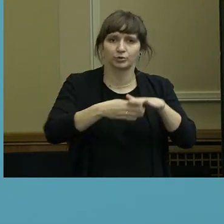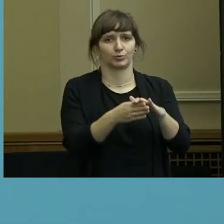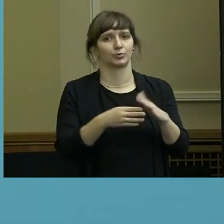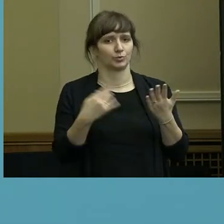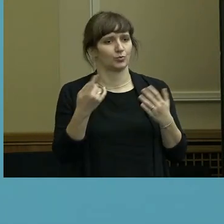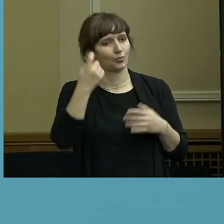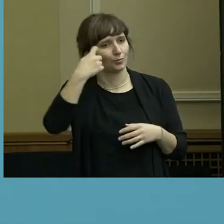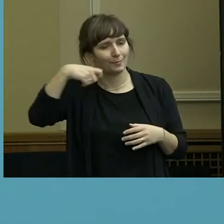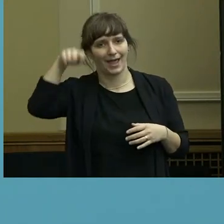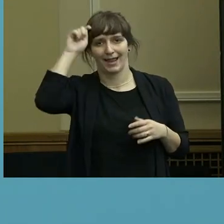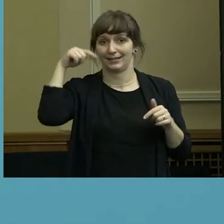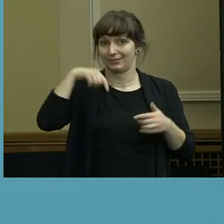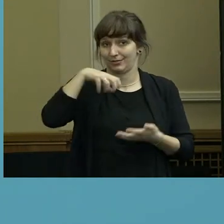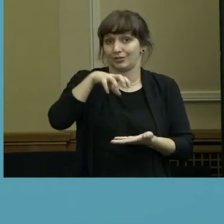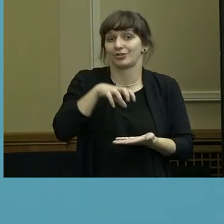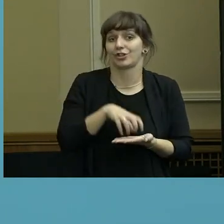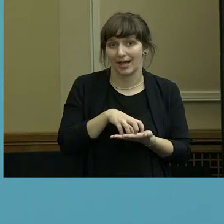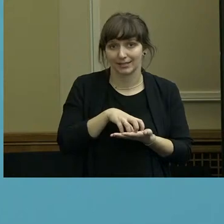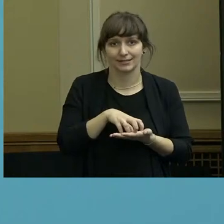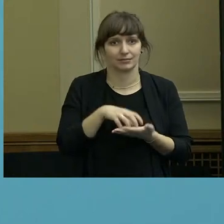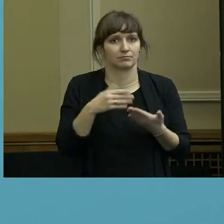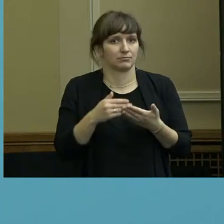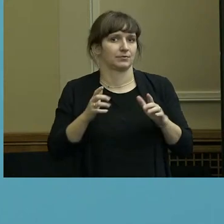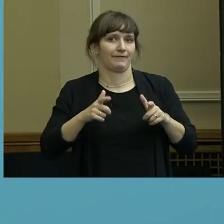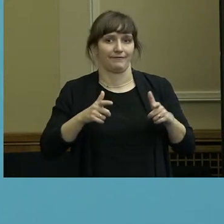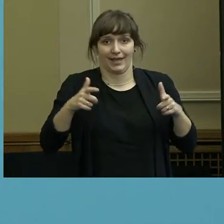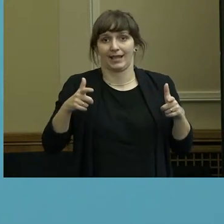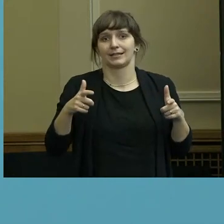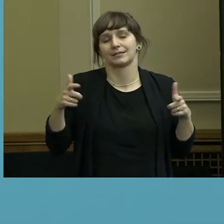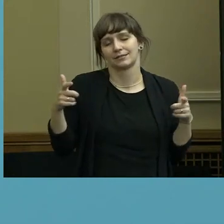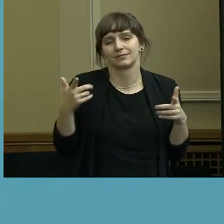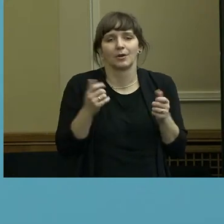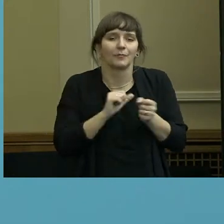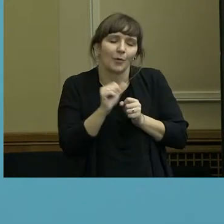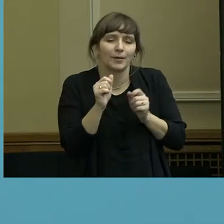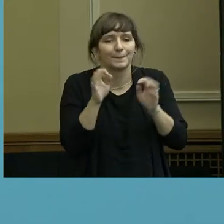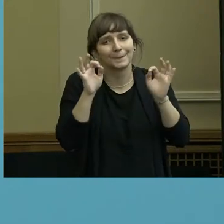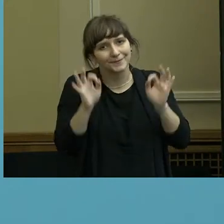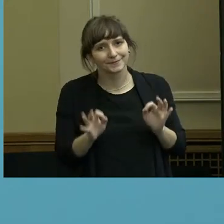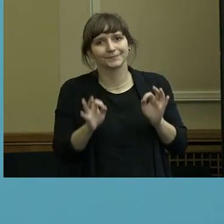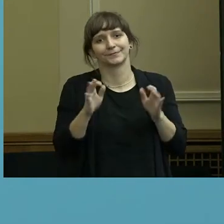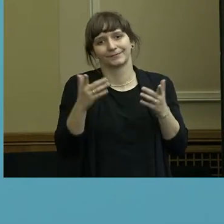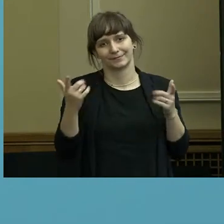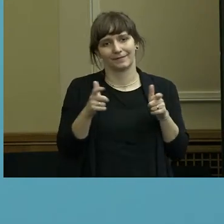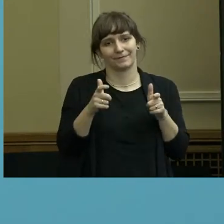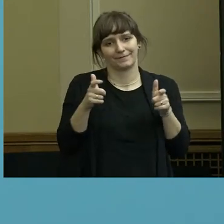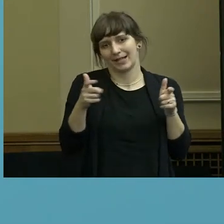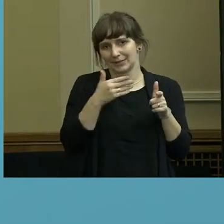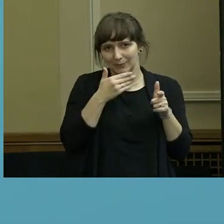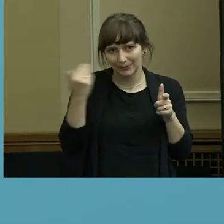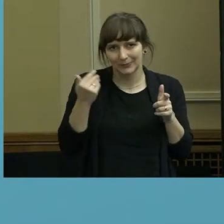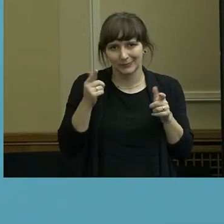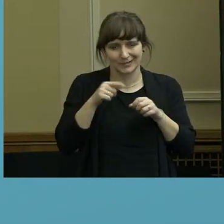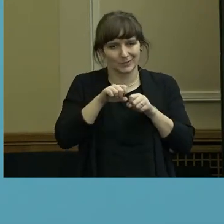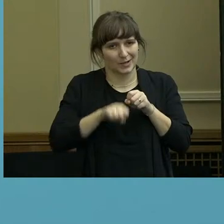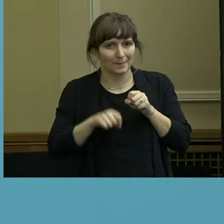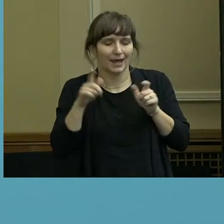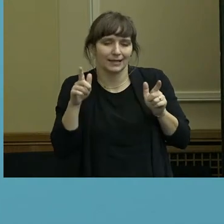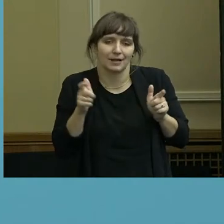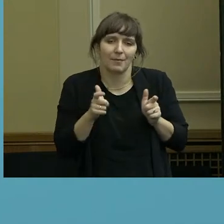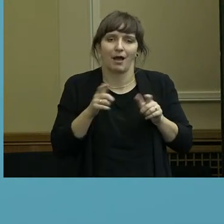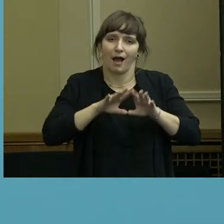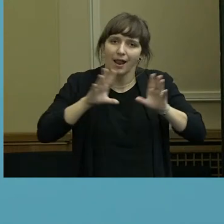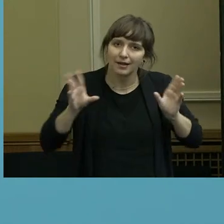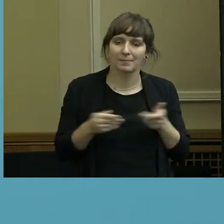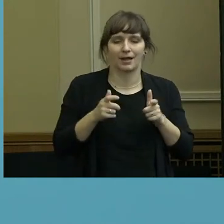eine Stadt, die ja auch wächst, auch wenn es jetzt sozusagen vielleicht eine kurze Unterbrechung dafür gibt, also so gut wie